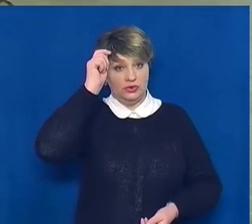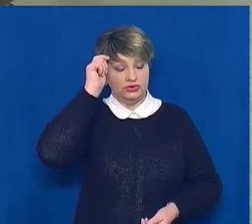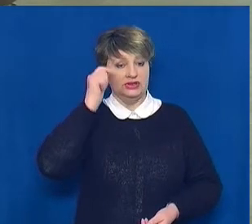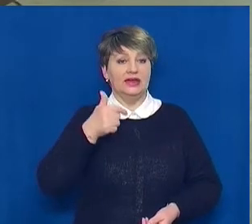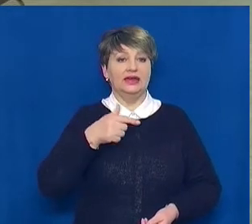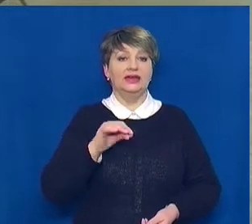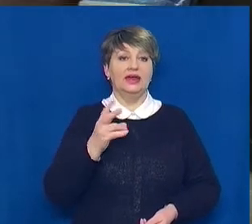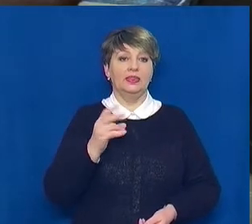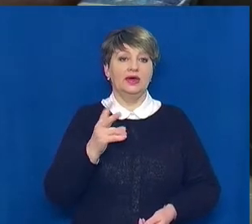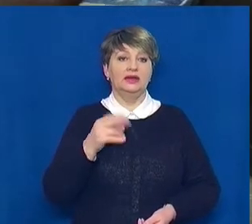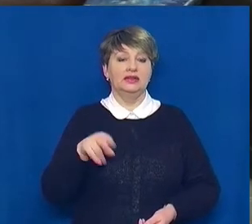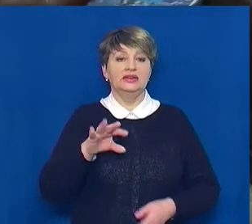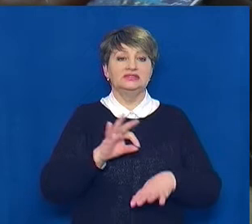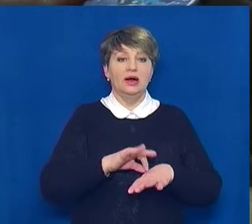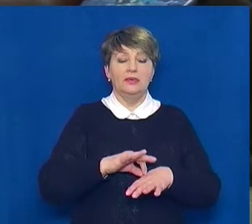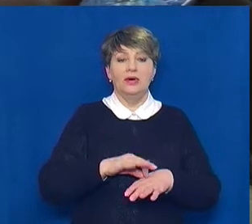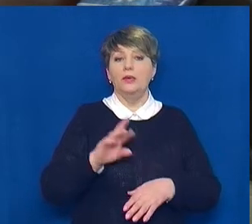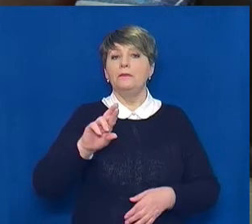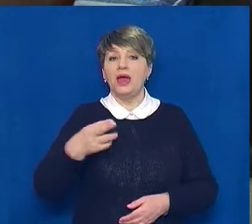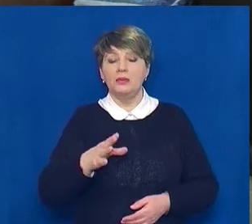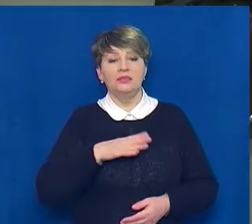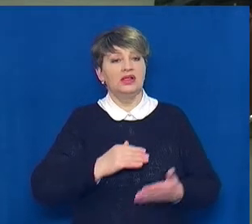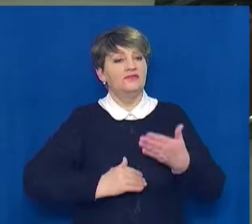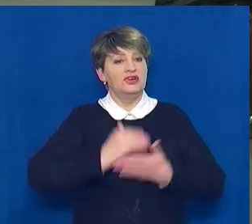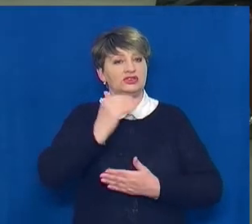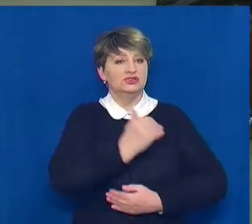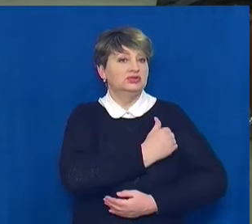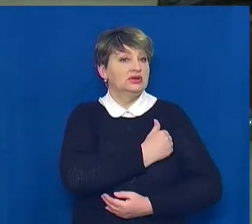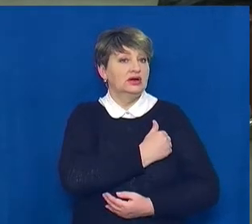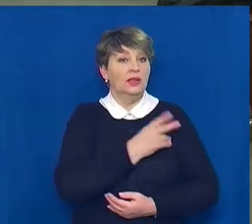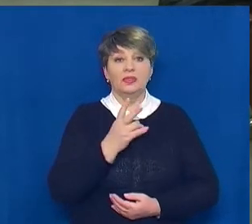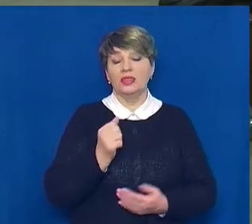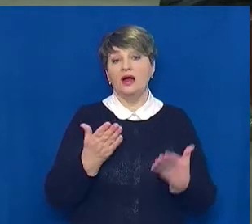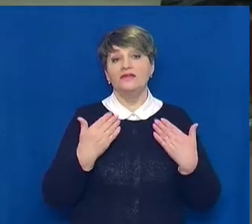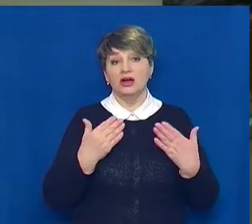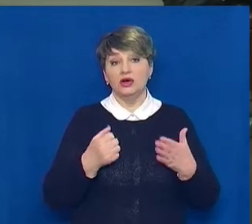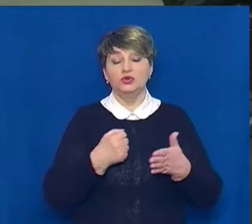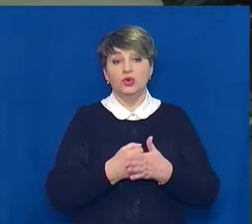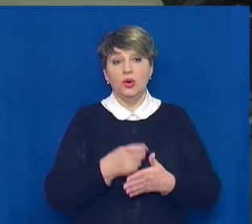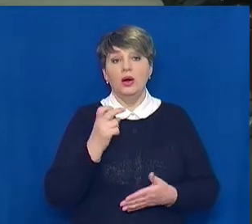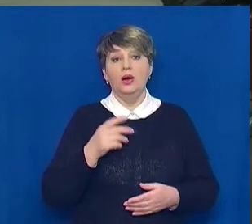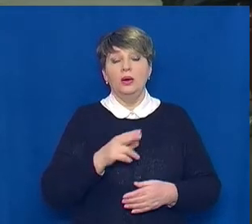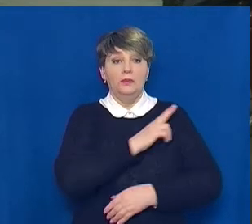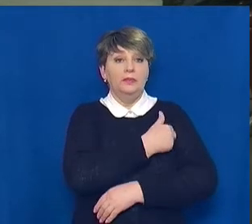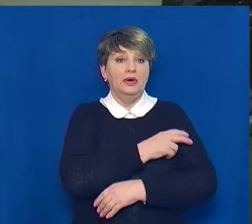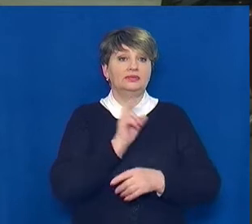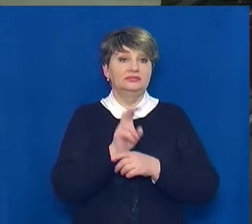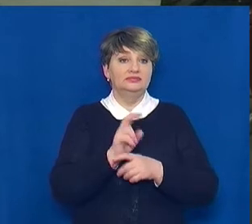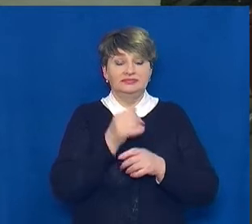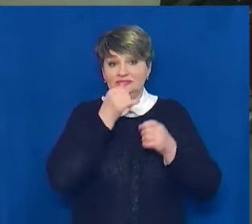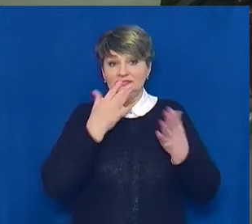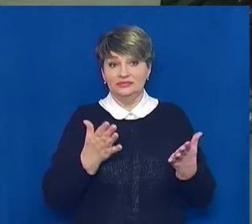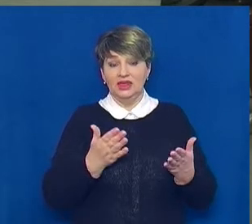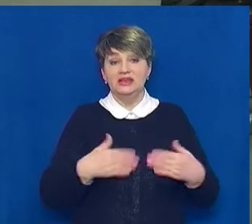Каже, захворів ще у п'ятницю, мав високу температуру. Ясно, що на вихідні до лікарні ніхто не звертався, та із такої температури